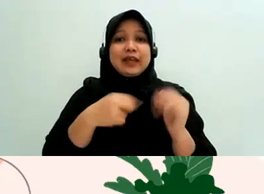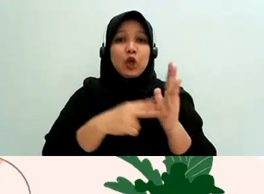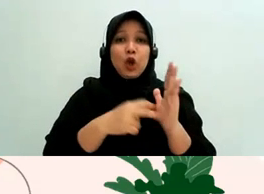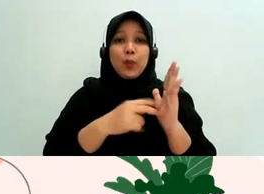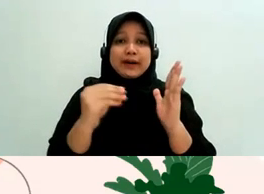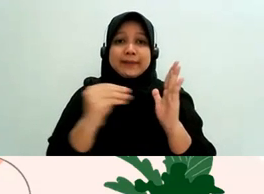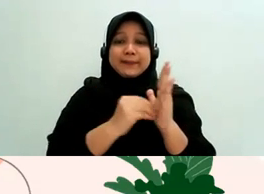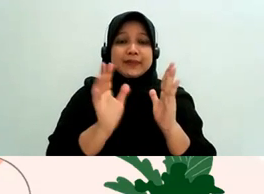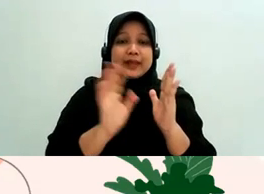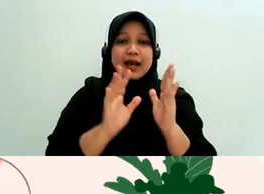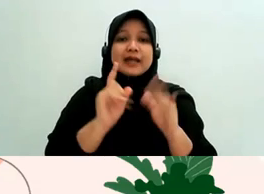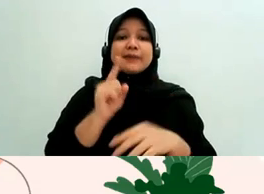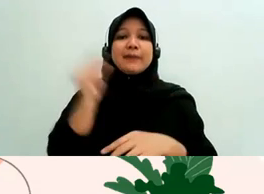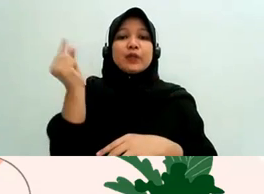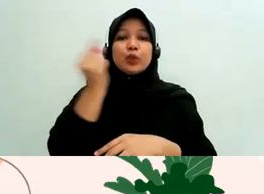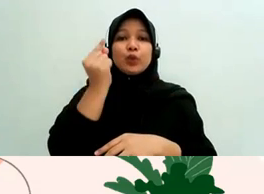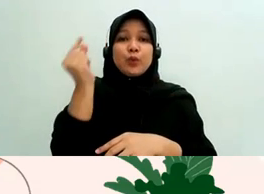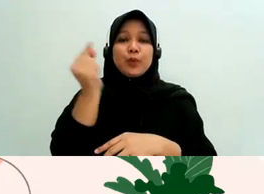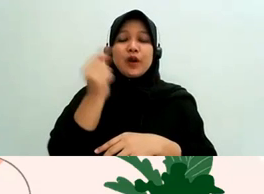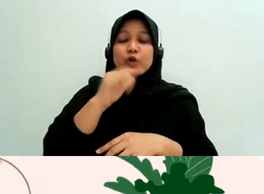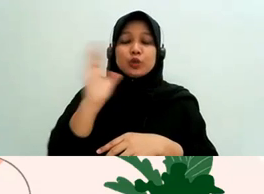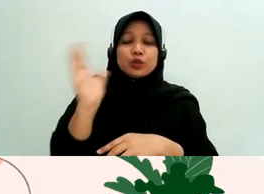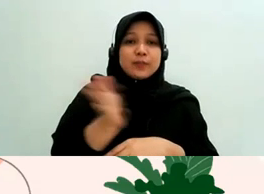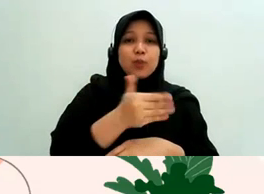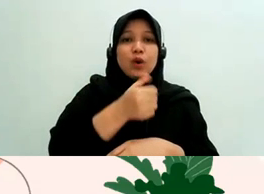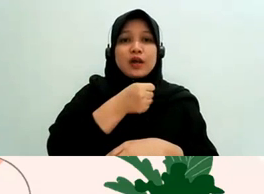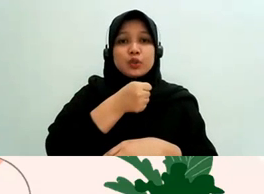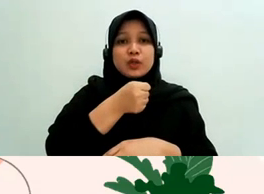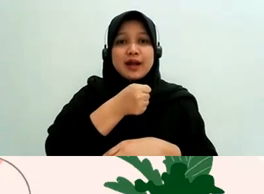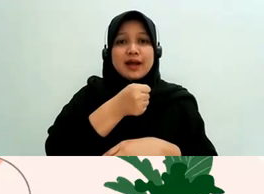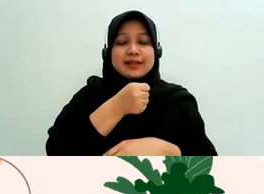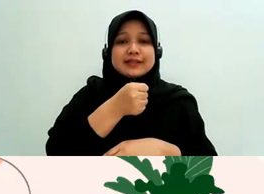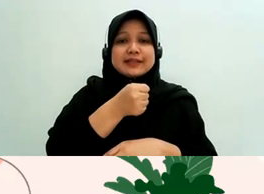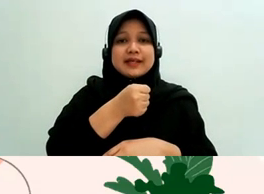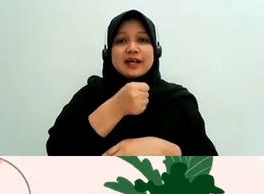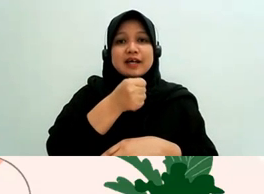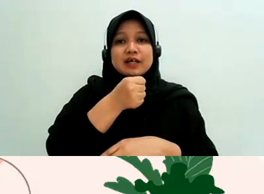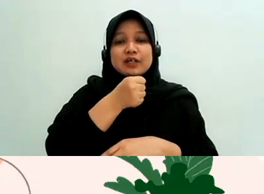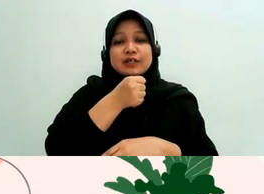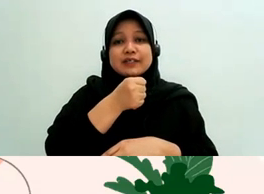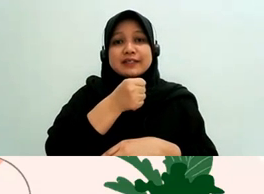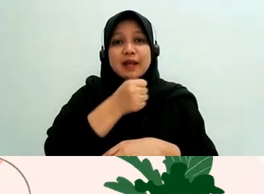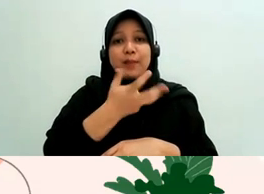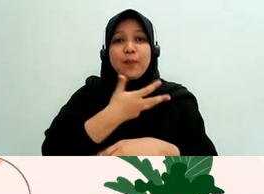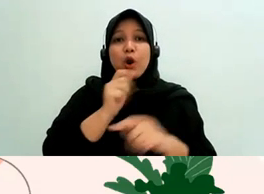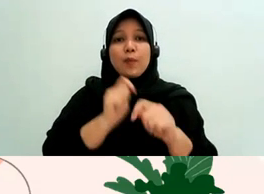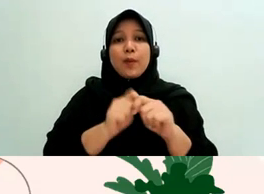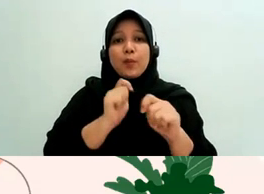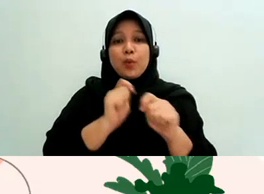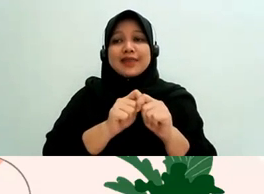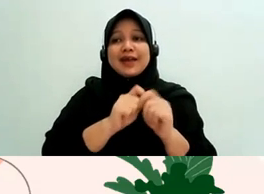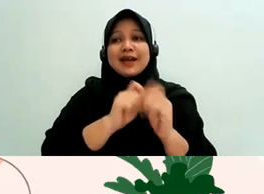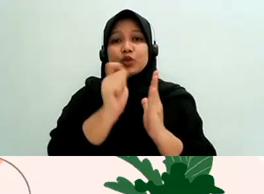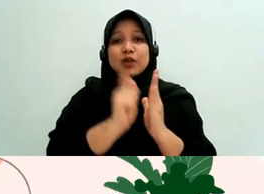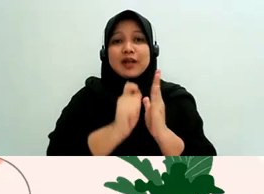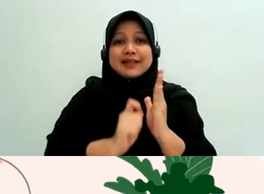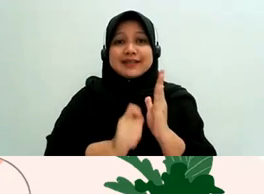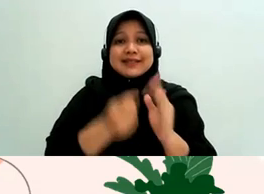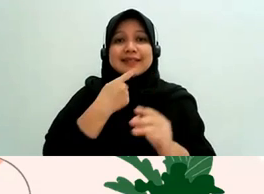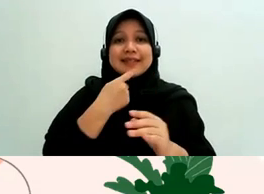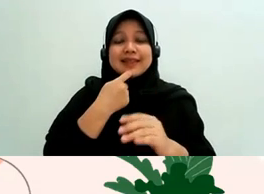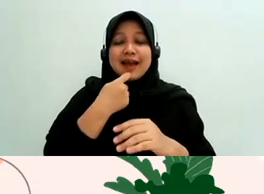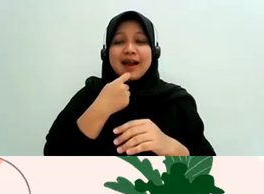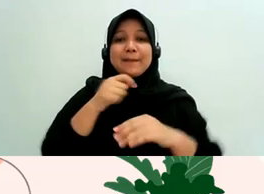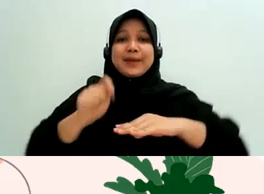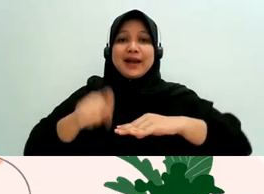dikuasai oleh setiap jurnalis yang ya mau membuat karya jurnalistik berkaitan dengan proses peradilan